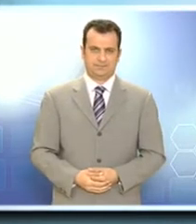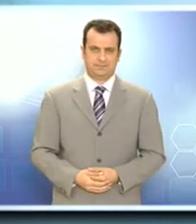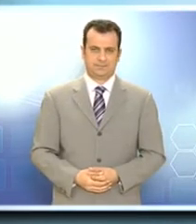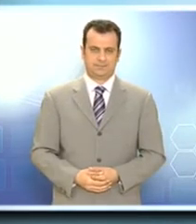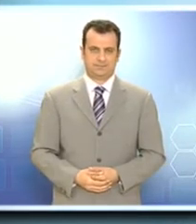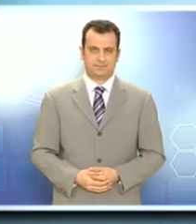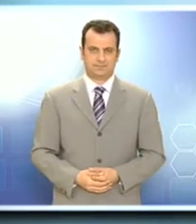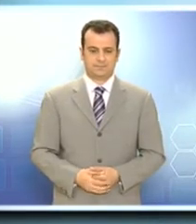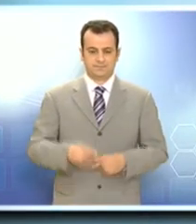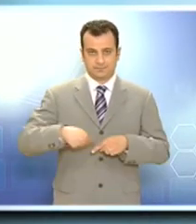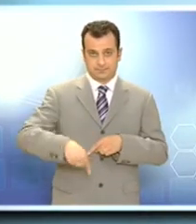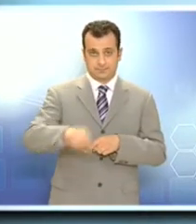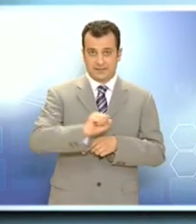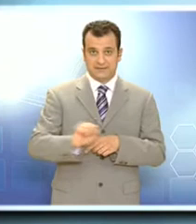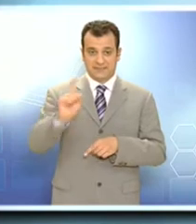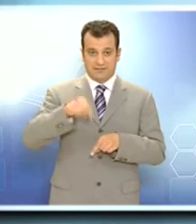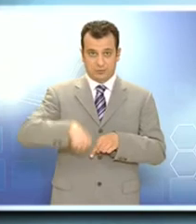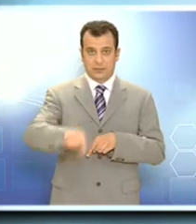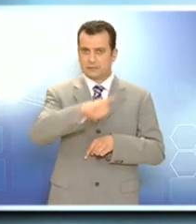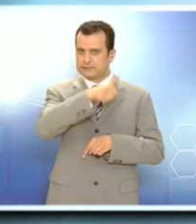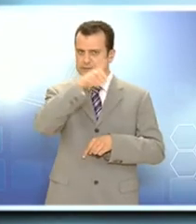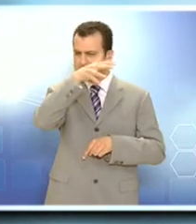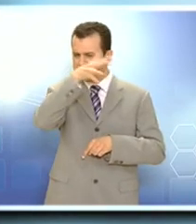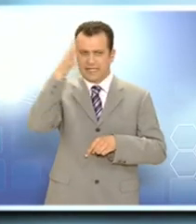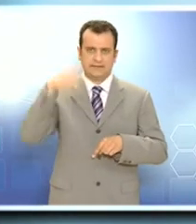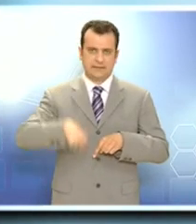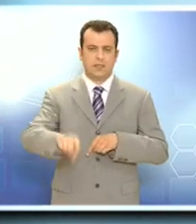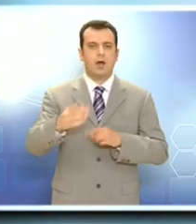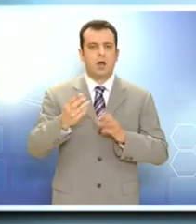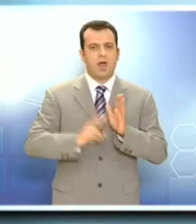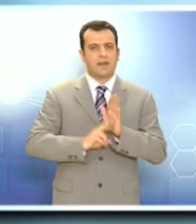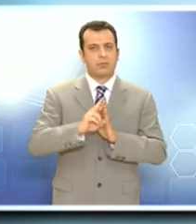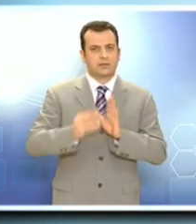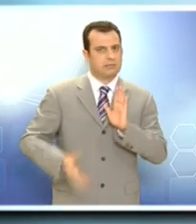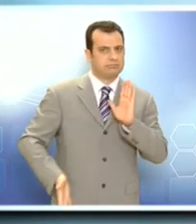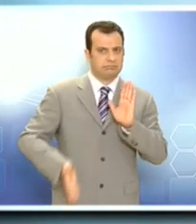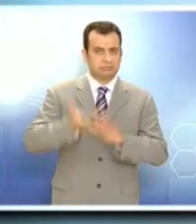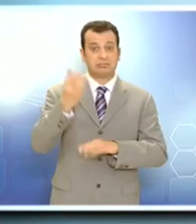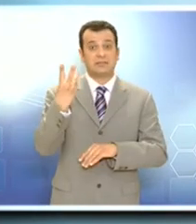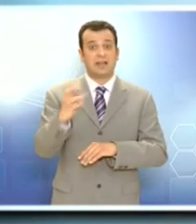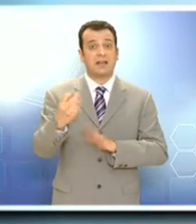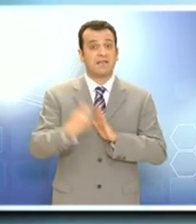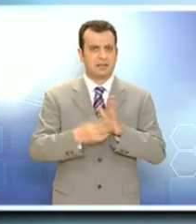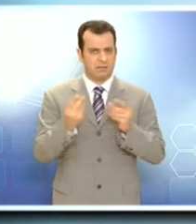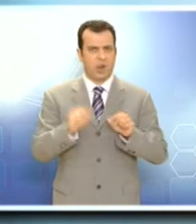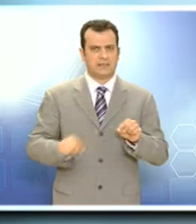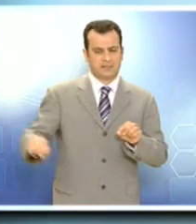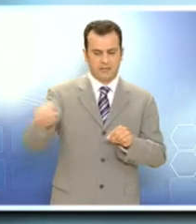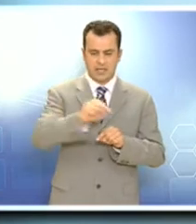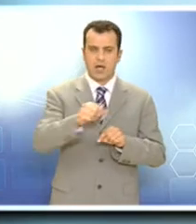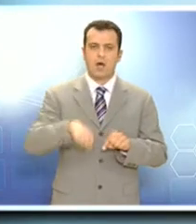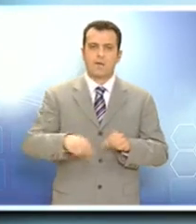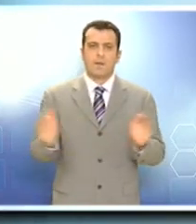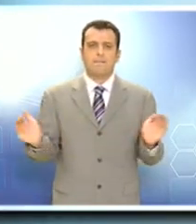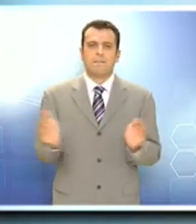Ιδιαίτερα ζεστό είναι το Σαββατοκύριο που διανύουμε με την θερμοκρασία μάλιστα να αγγίζει σε πολλές περιοχές, ακόμα και τους 30 βαθμούς. Το μικρό